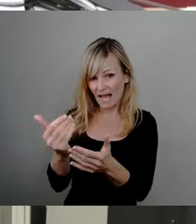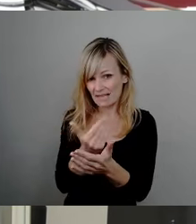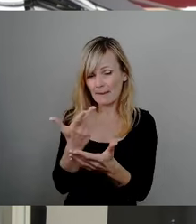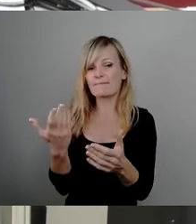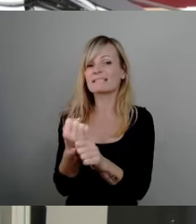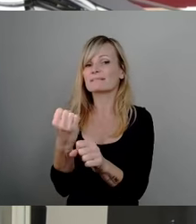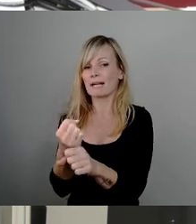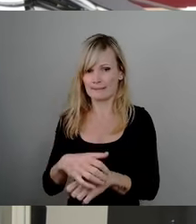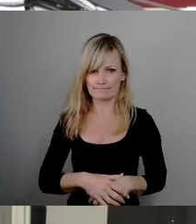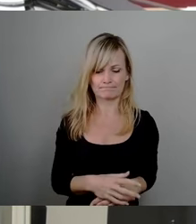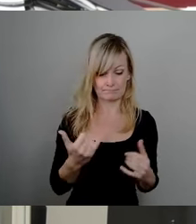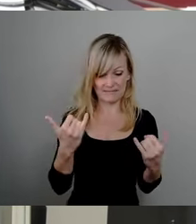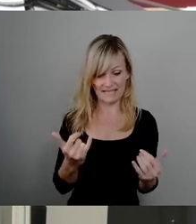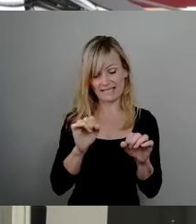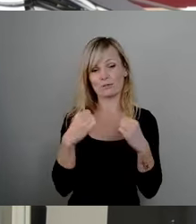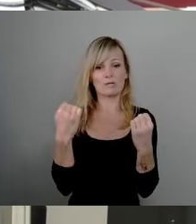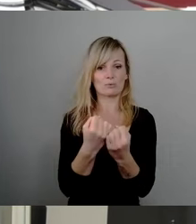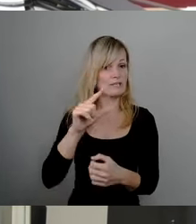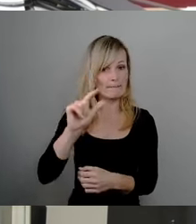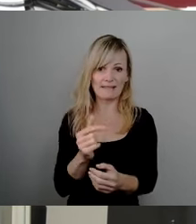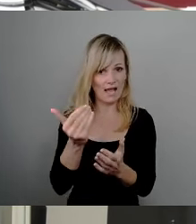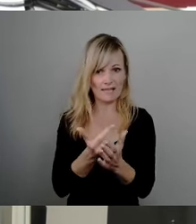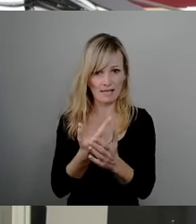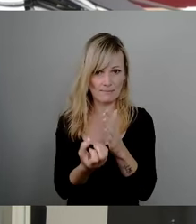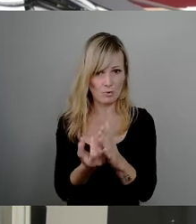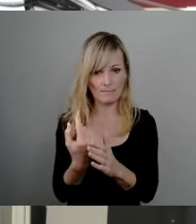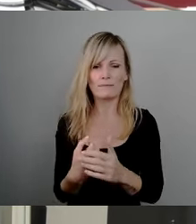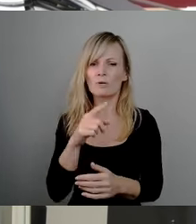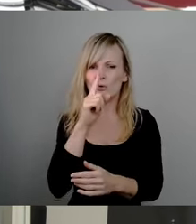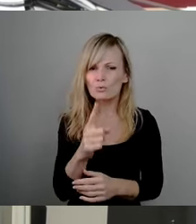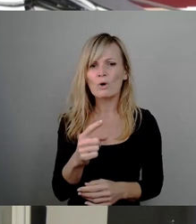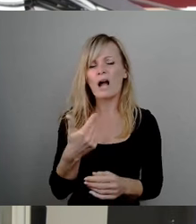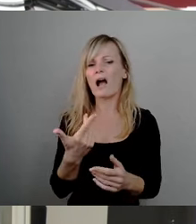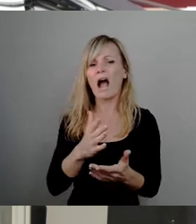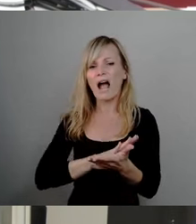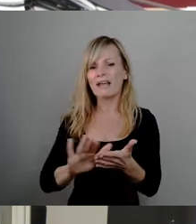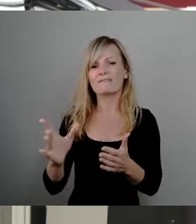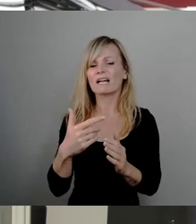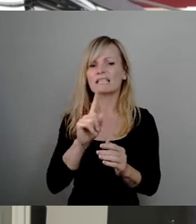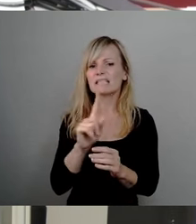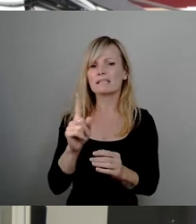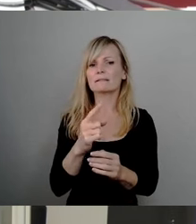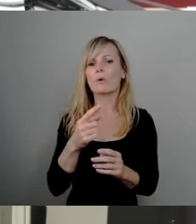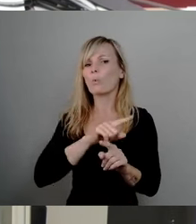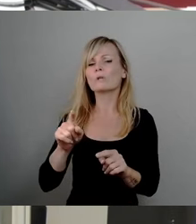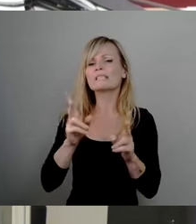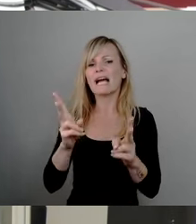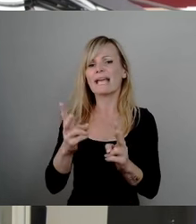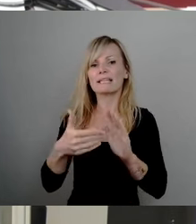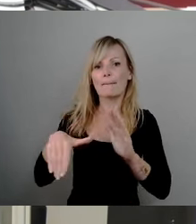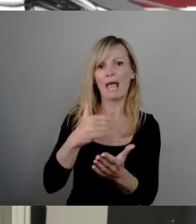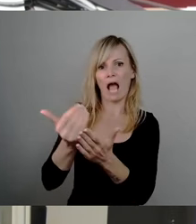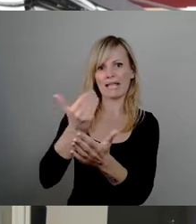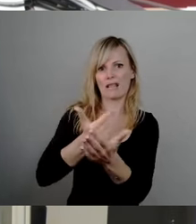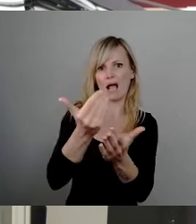dass keine Mindereinnahmen entstehen, sondern dass nur keine ungerechtfertigten Mehreinnahmen erhoben werden. Und Anträge, die lediglich dazu